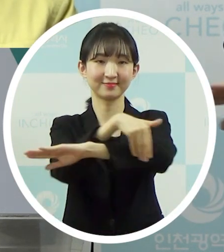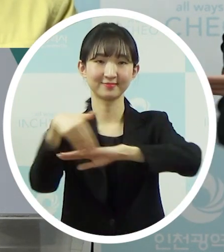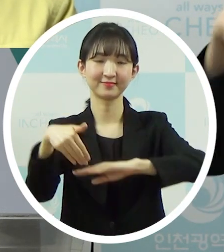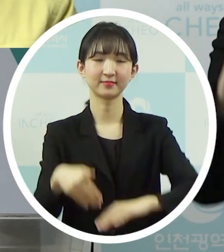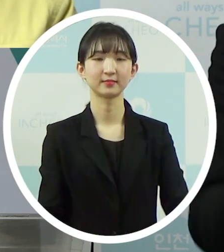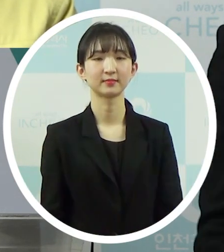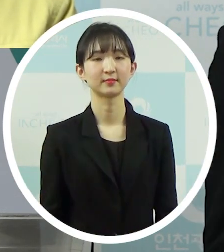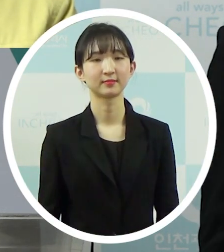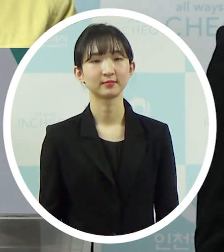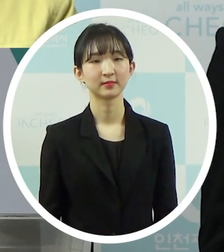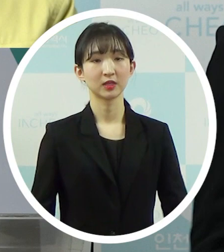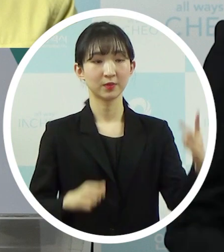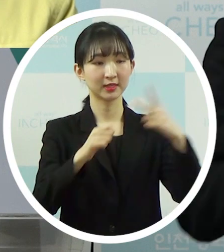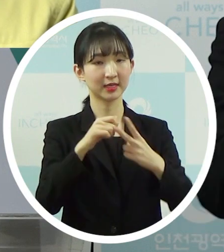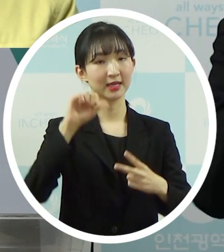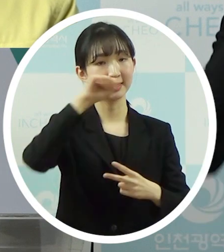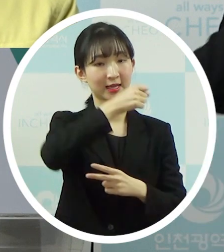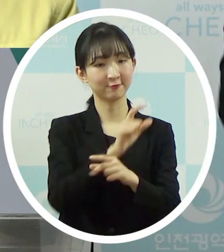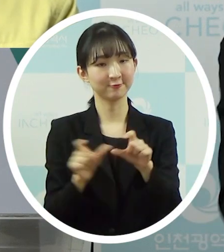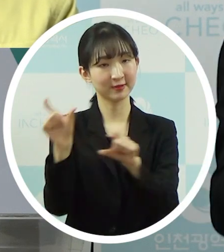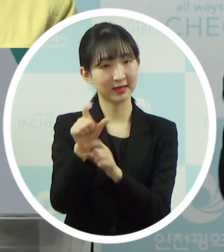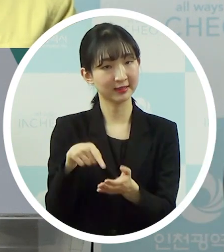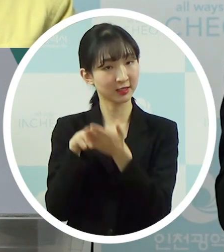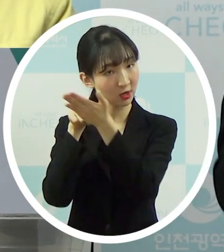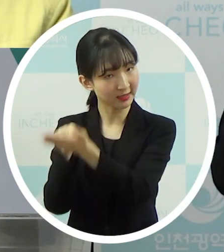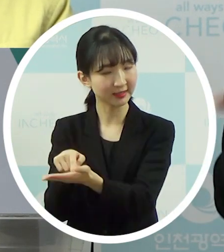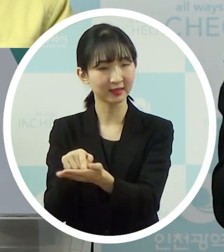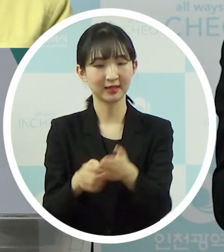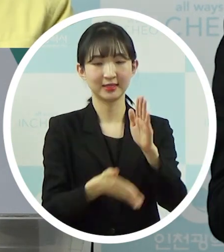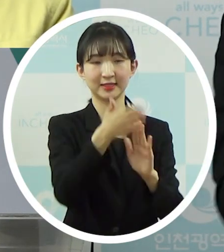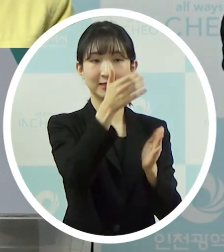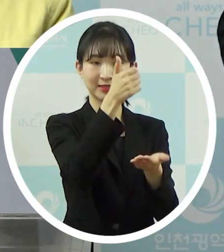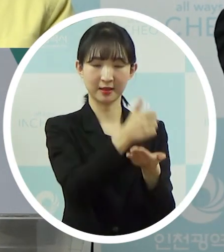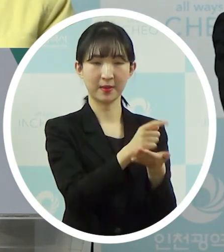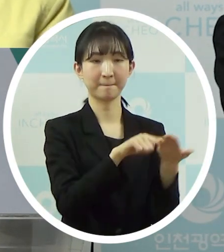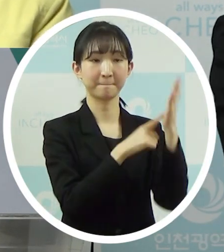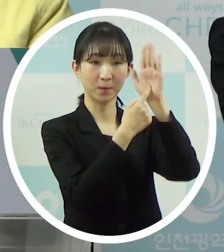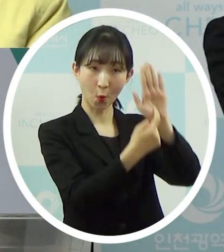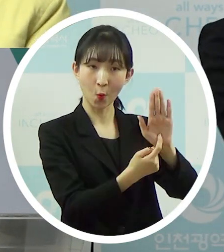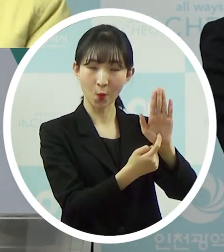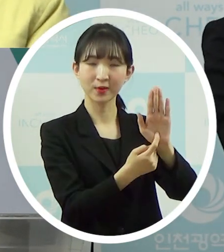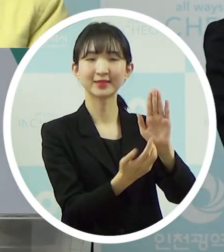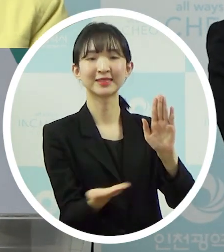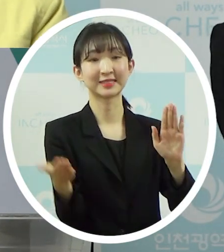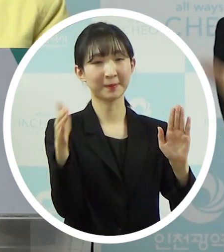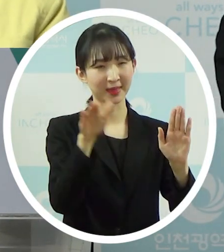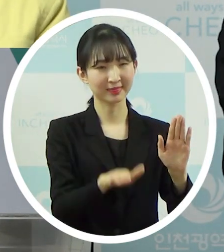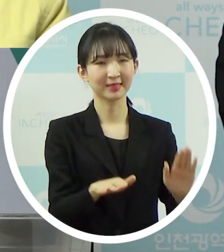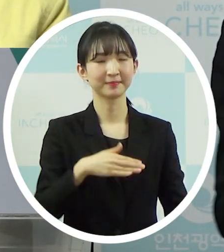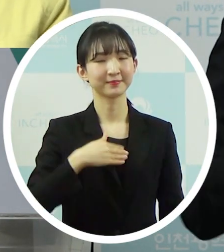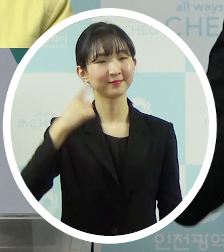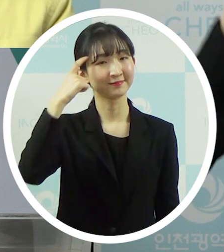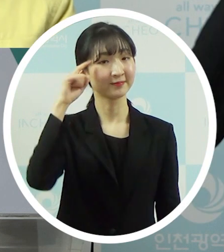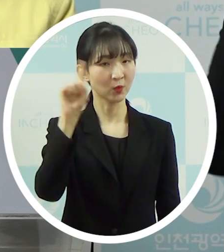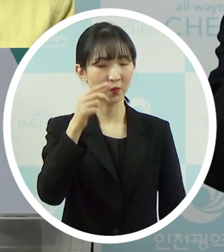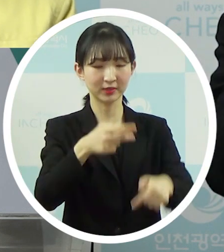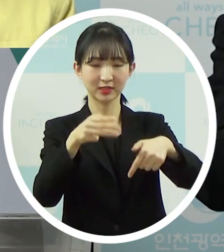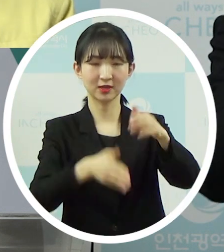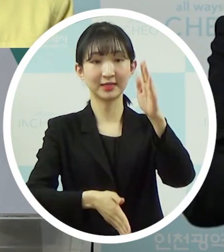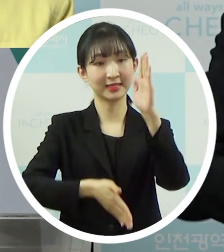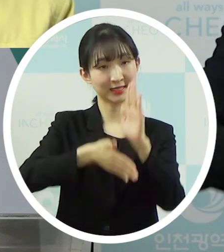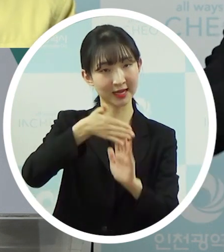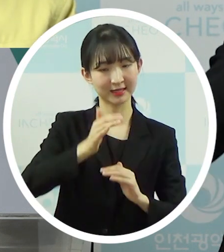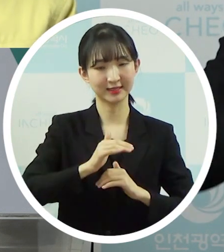있습니다. 두 번째로 추경과 관련해서는 아까 시장님 발표 자리에 들어 있었습니다만 저희가 이제 크게 생각하는 것은 인천시가 하고 있는